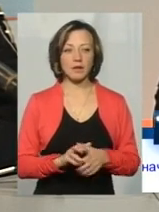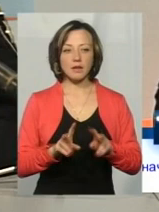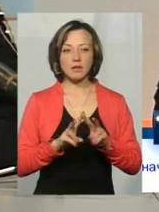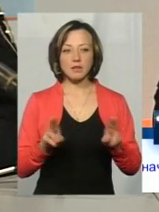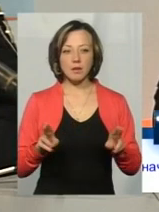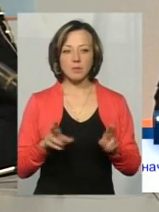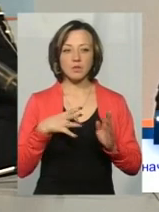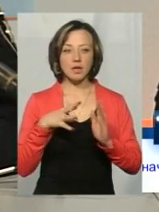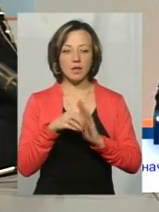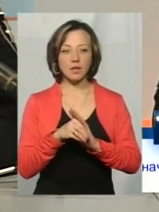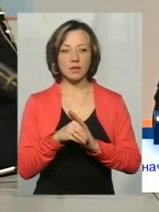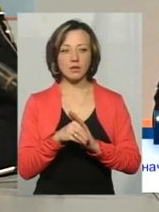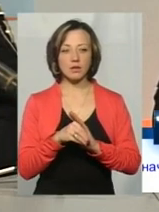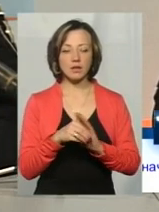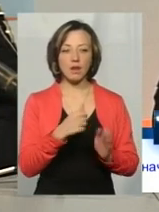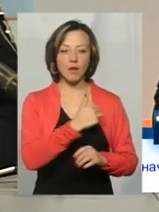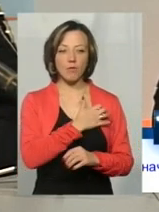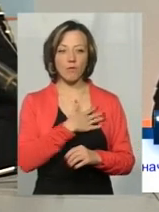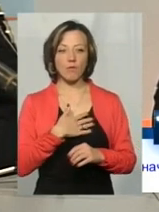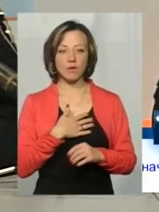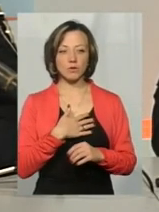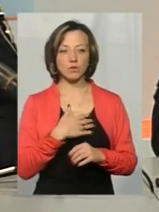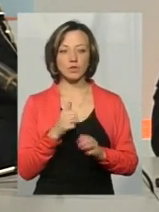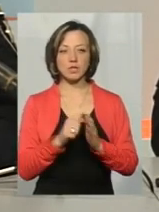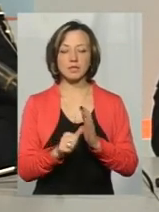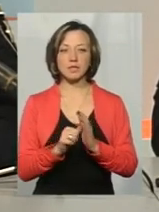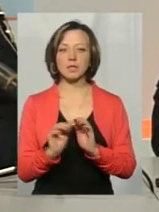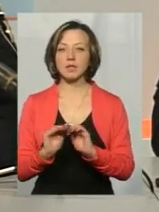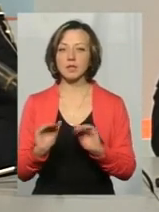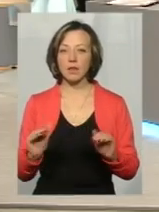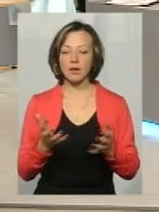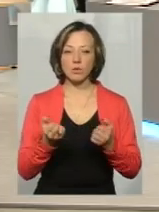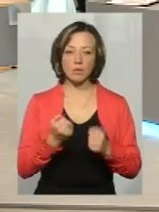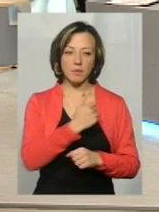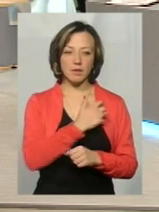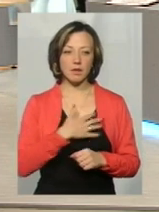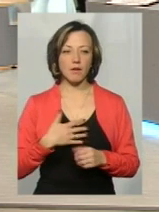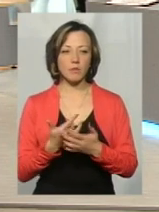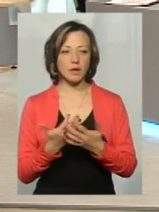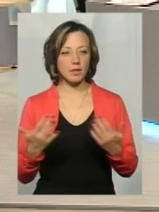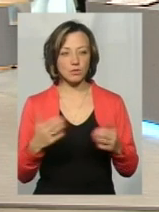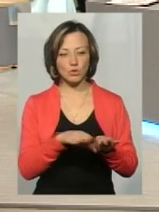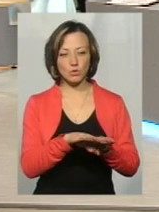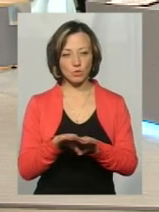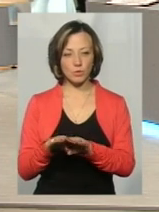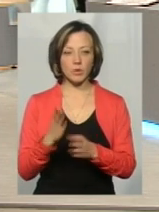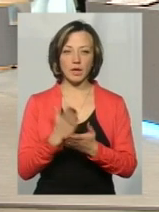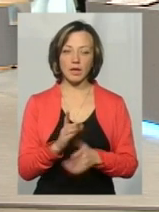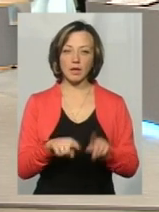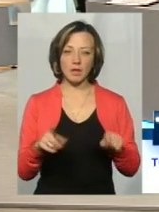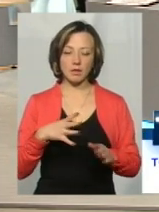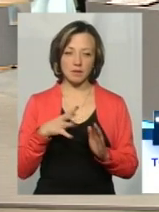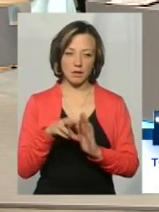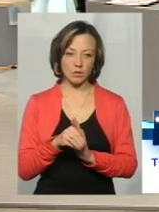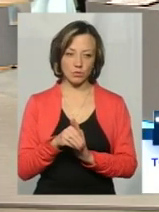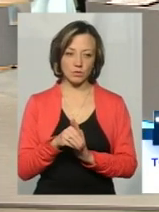травмовано майже 60 дітей, які отримали травми різного ступеня, також є деякі загинули.